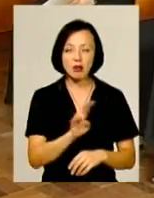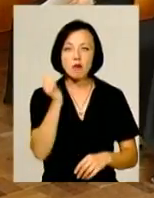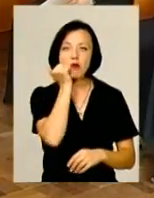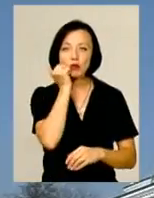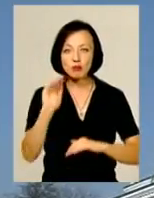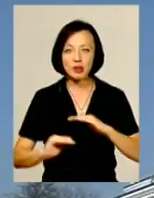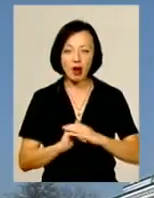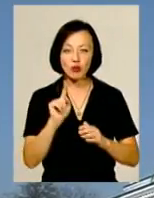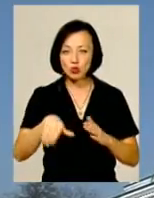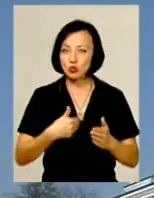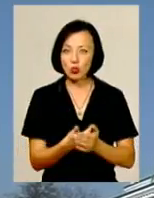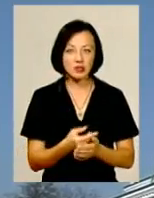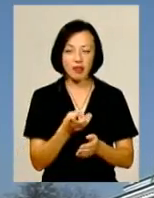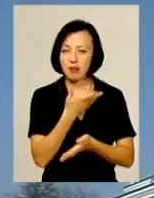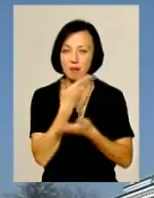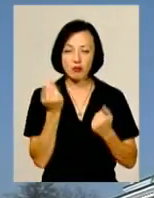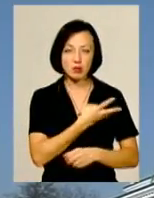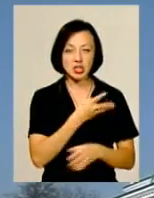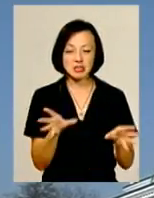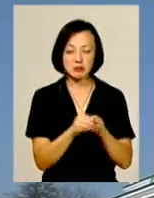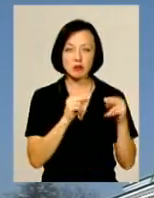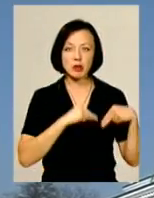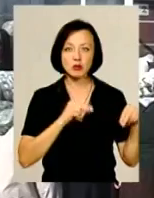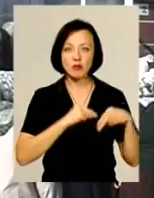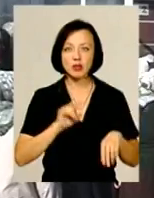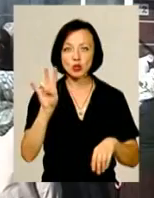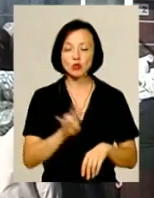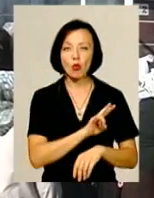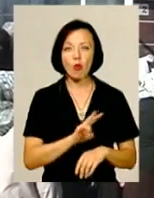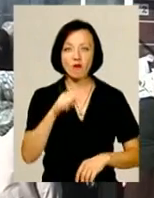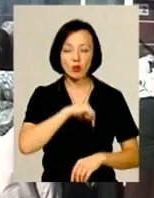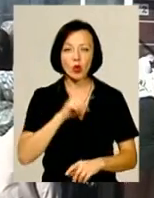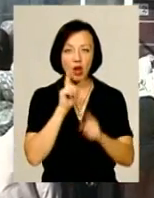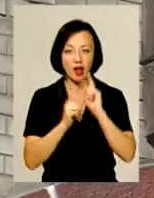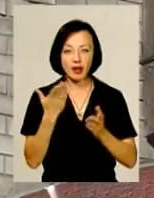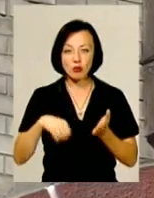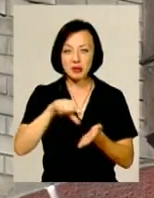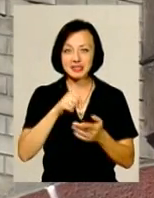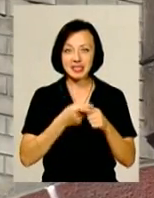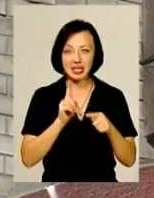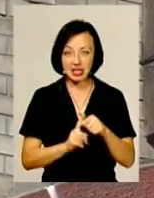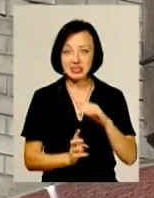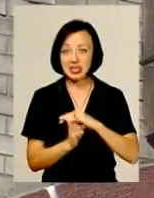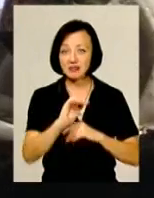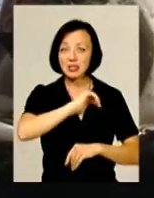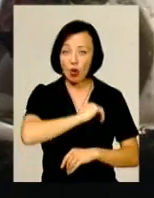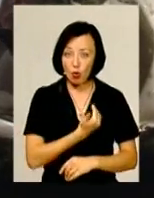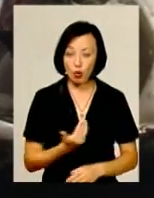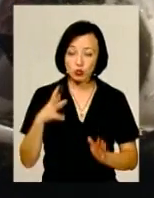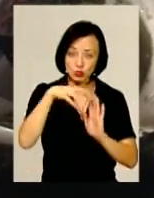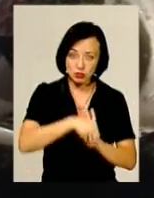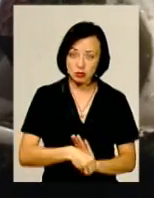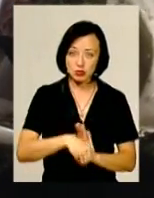патріархату. Вони і досі не виявили бажання співпрацювати з Духовною радою. Однак, якщо представники цієї церкви все ж захочуть стати